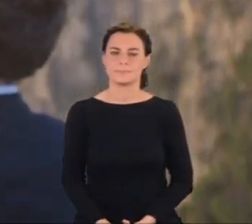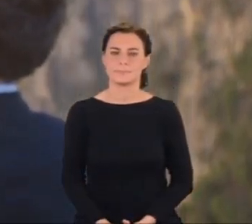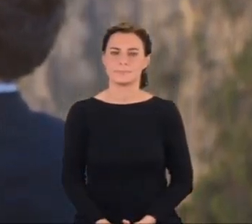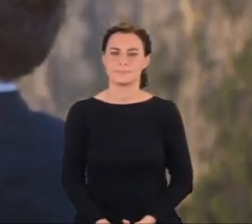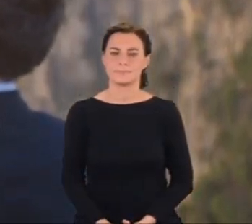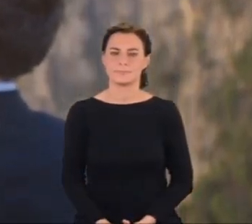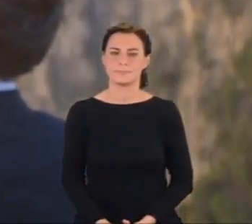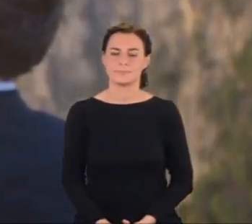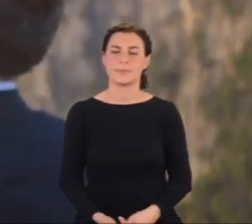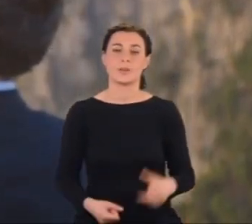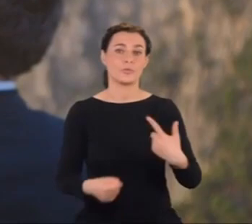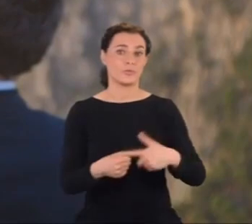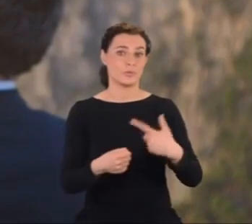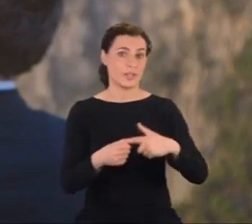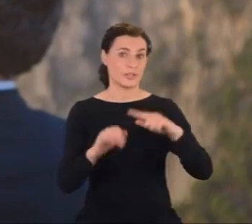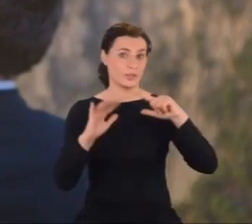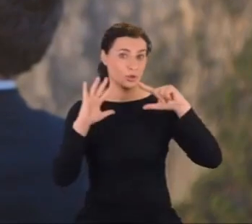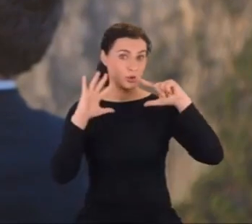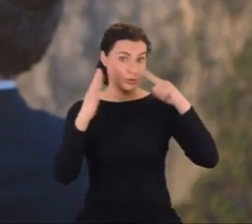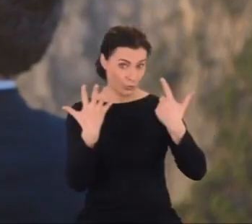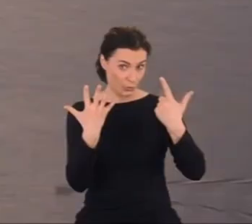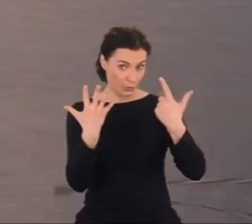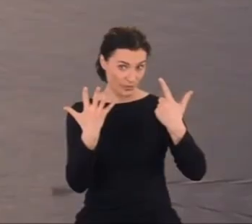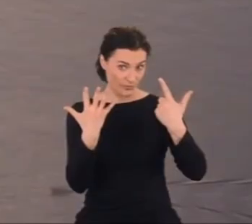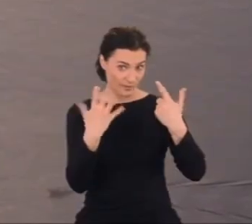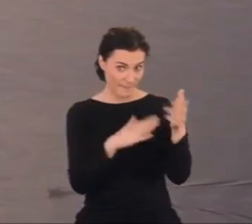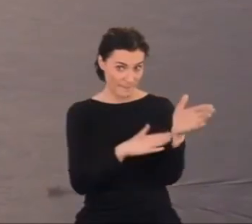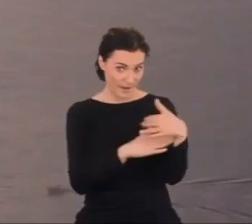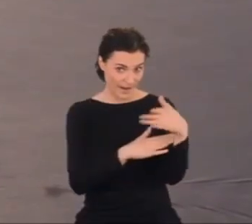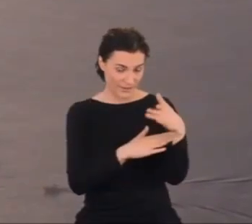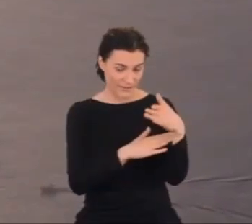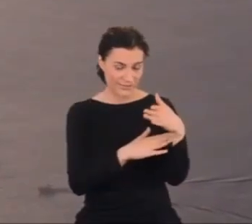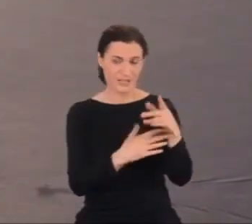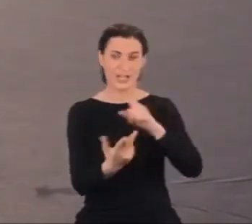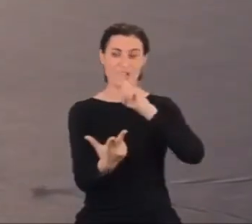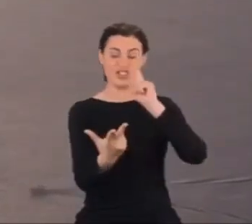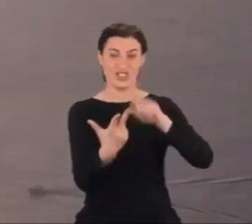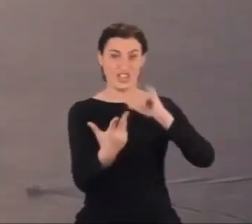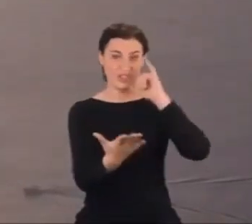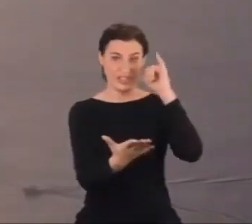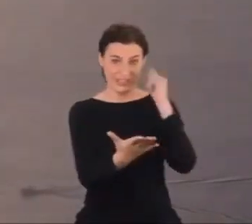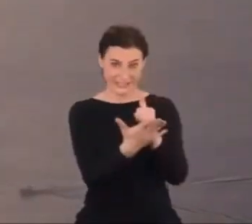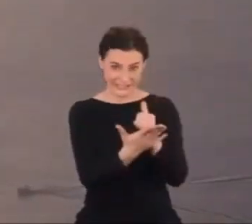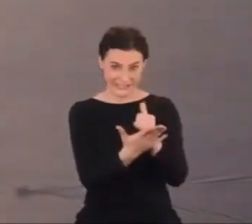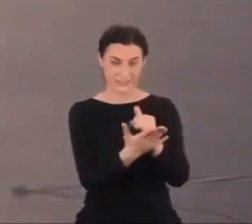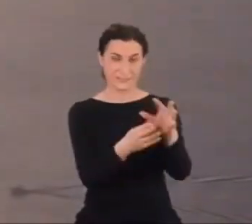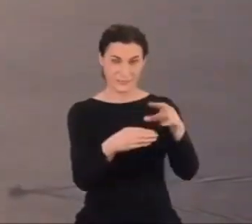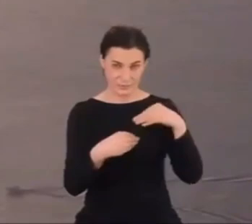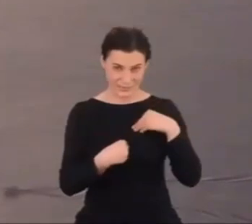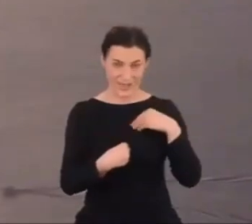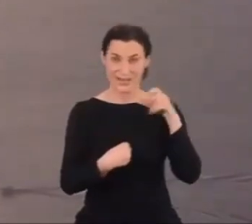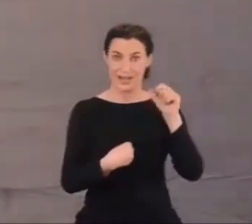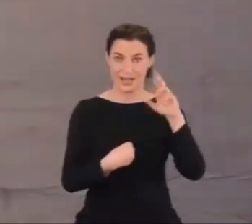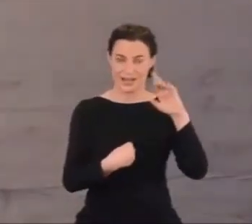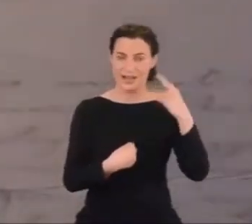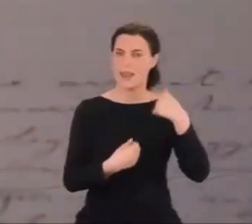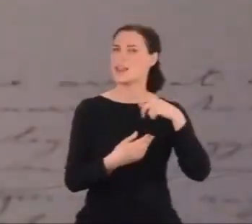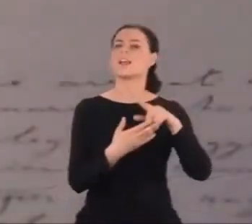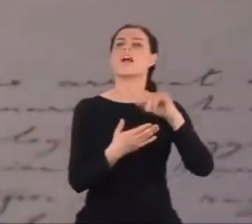27.00 Karelli dostaje trzeci list, napisany na papierze firmowym hotelu Solo w Palermo,